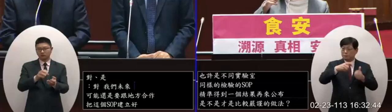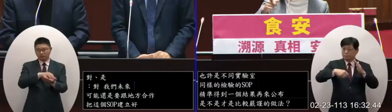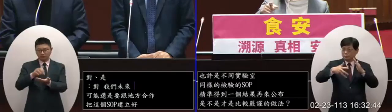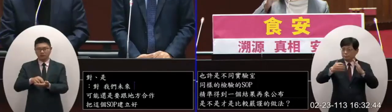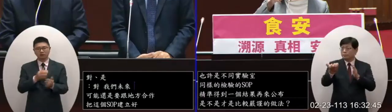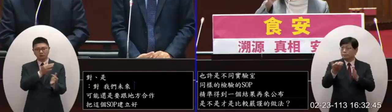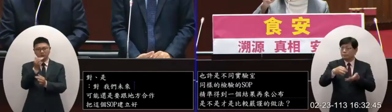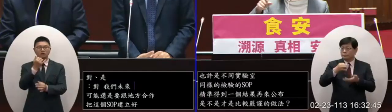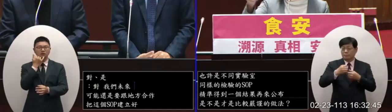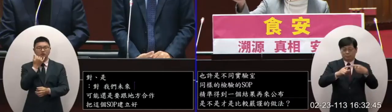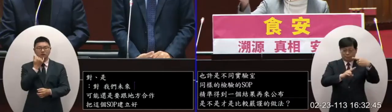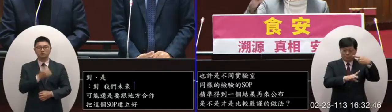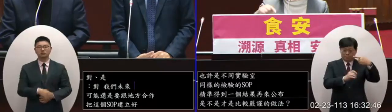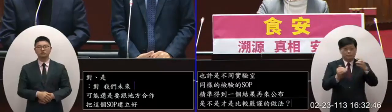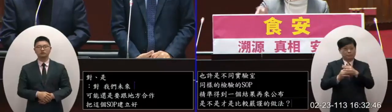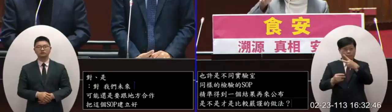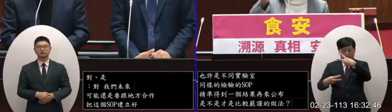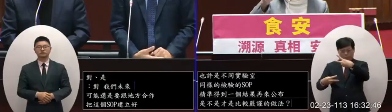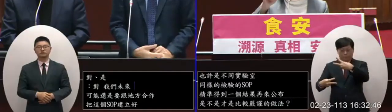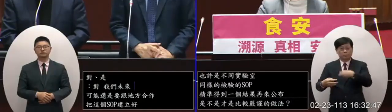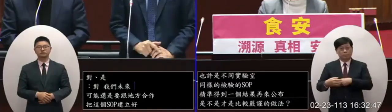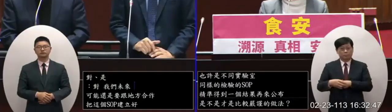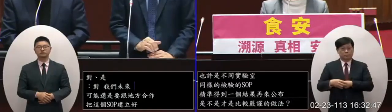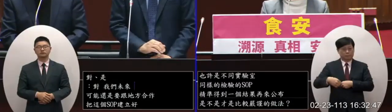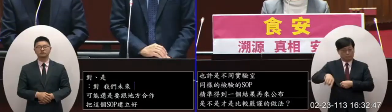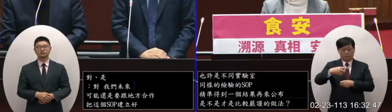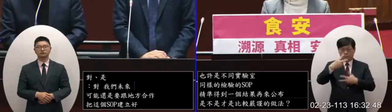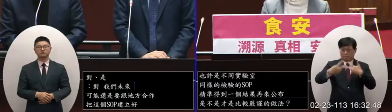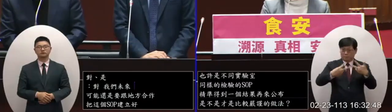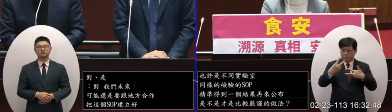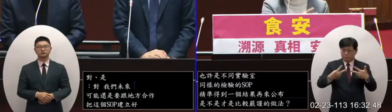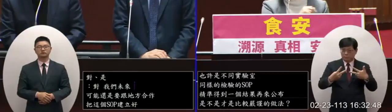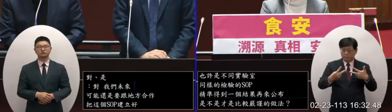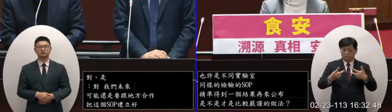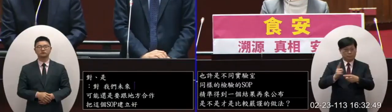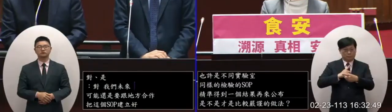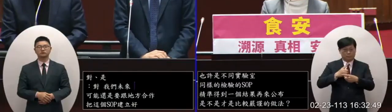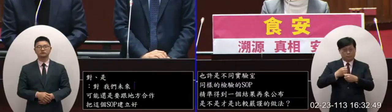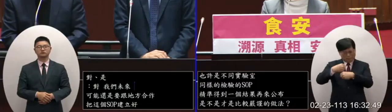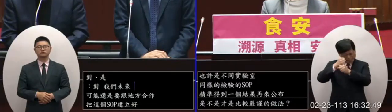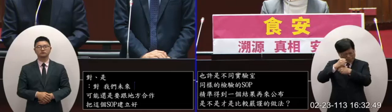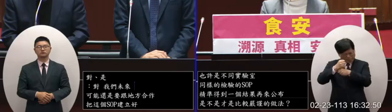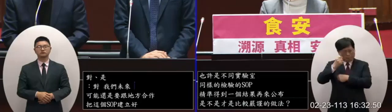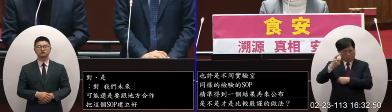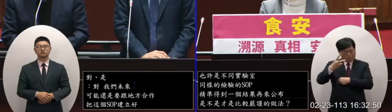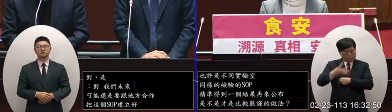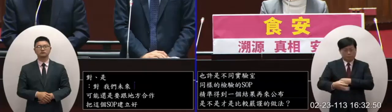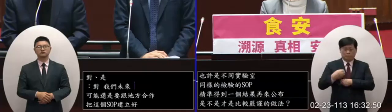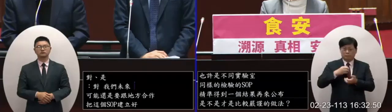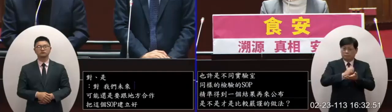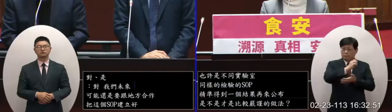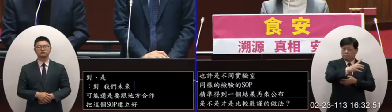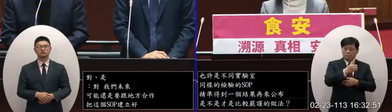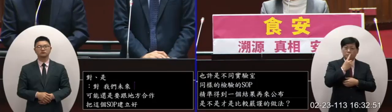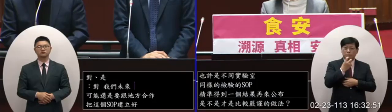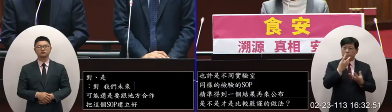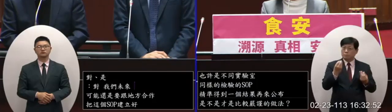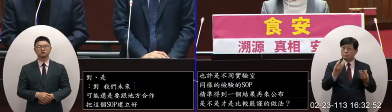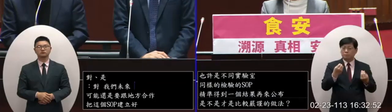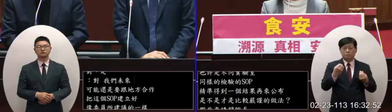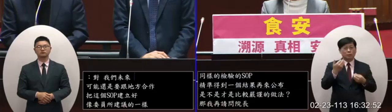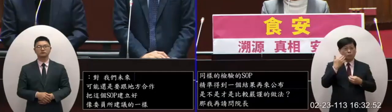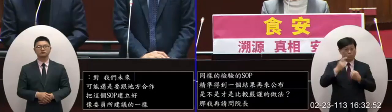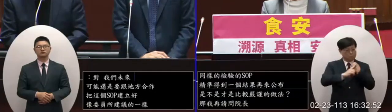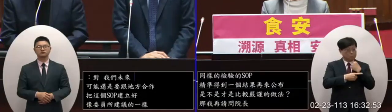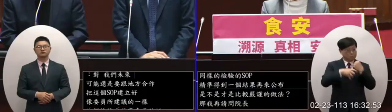那問院長我剛剛講的1月15號到2月2號他們兩個禮拜自己在那裡做確認那沒有通報中央那我們在